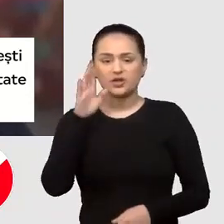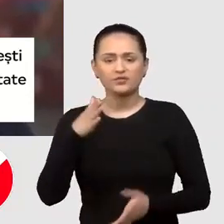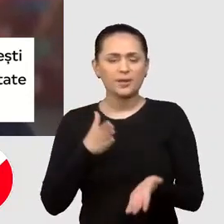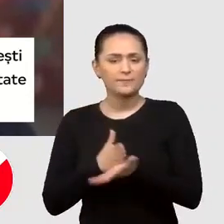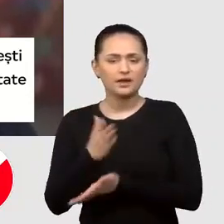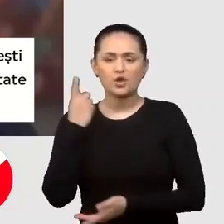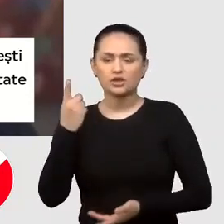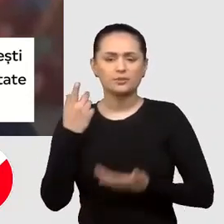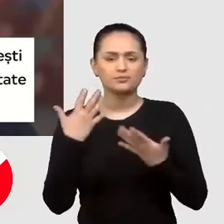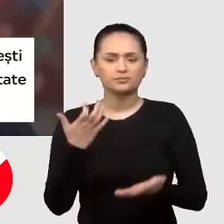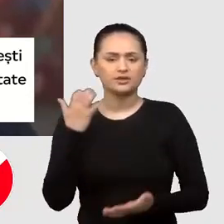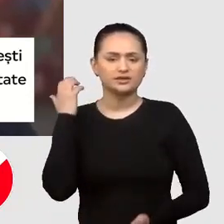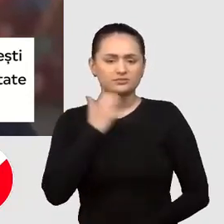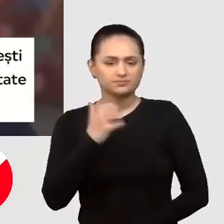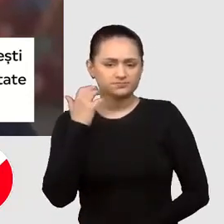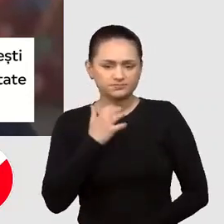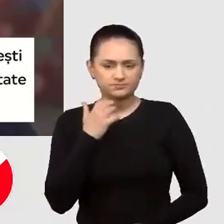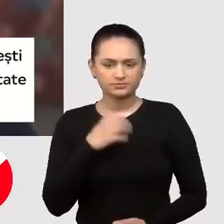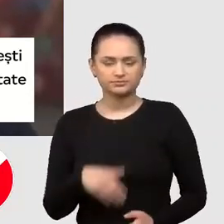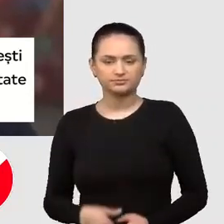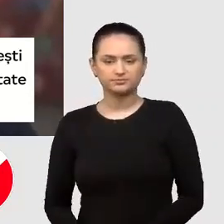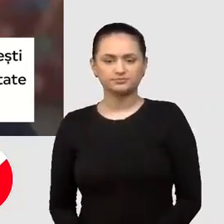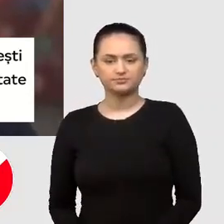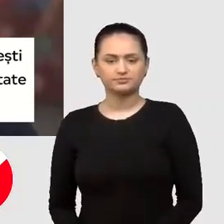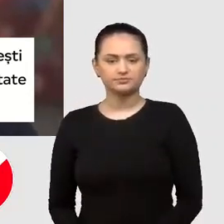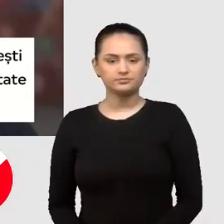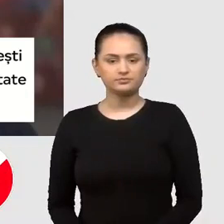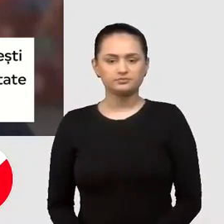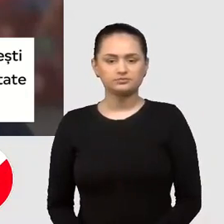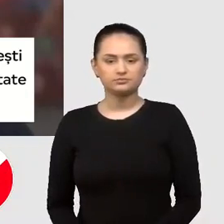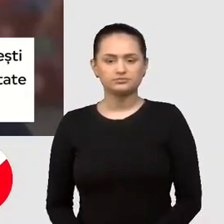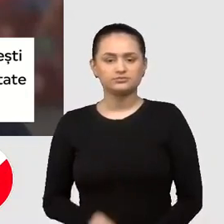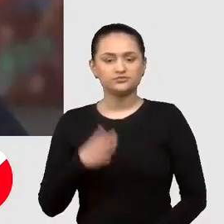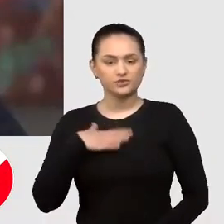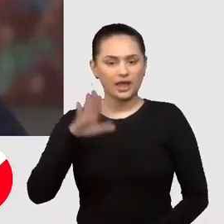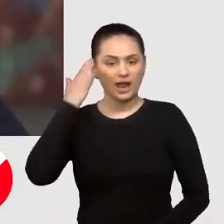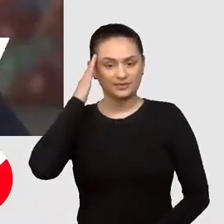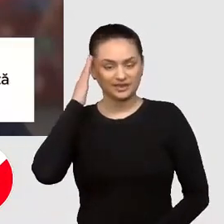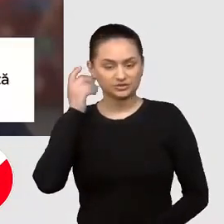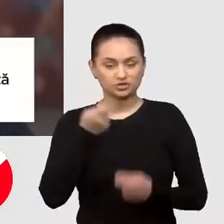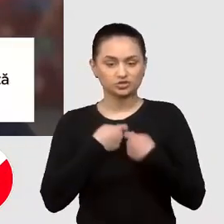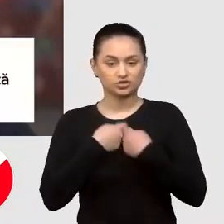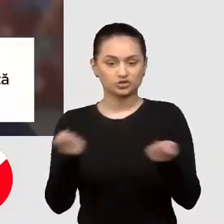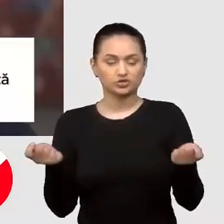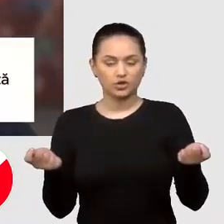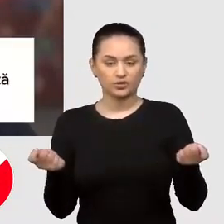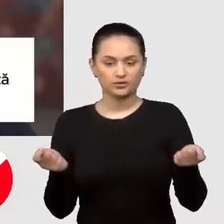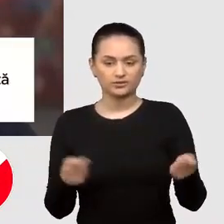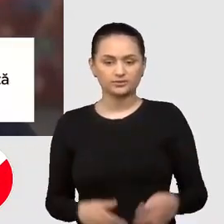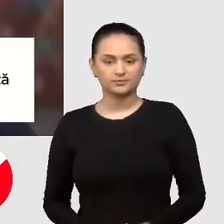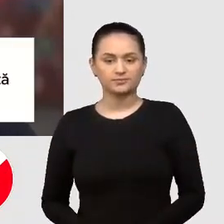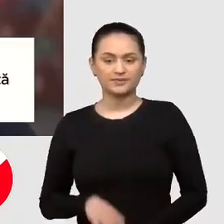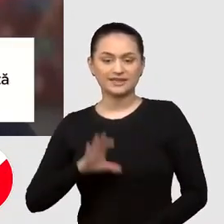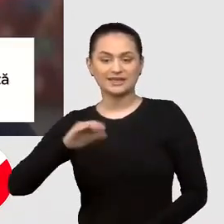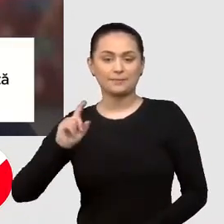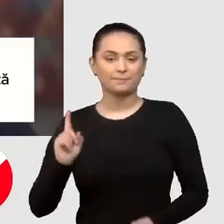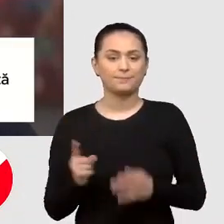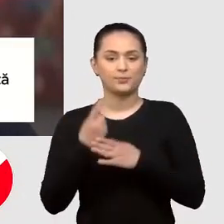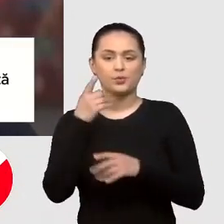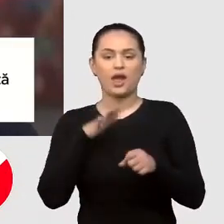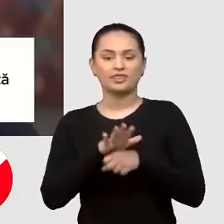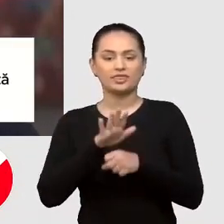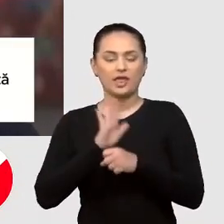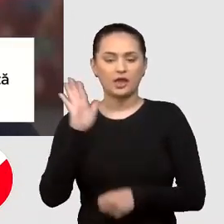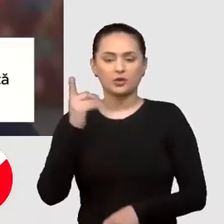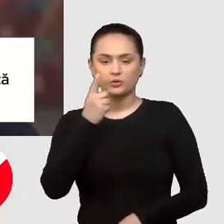agresivă, revințistă și barbarică. Am prezită, rupți să văru ademnat să pentru el